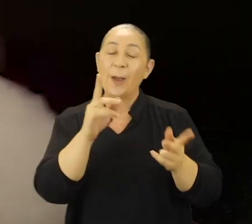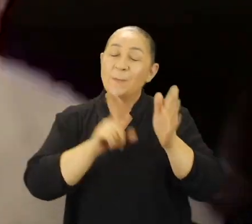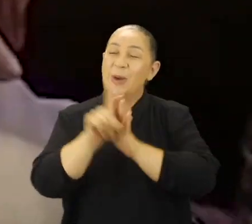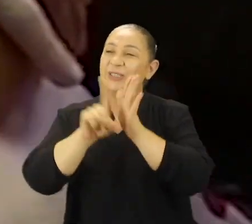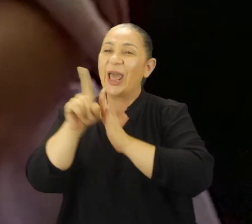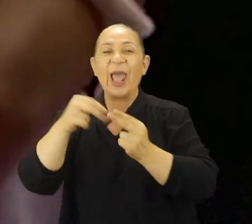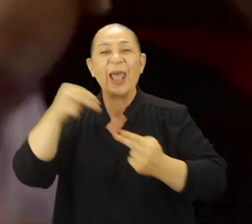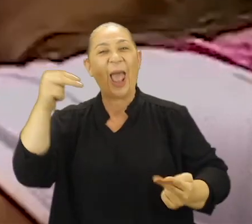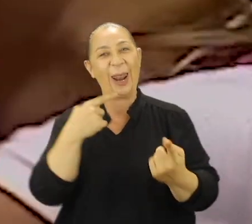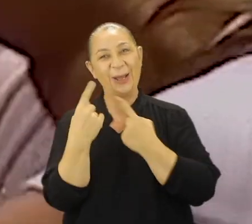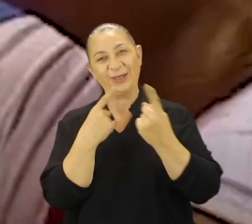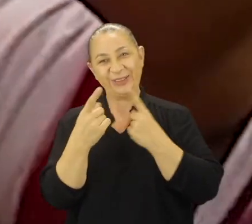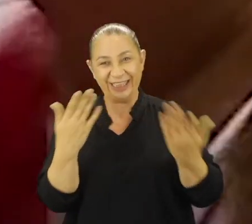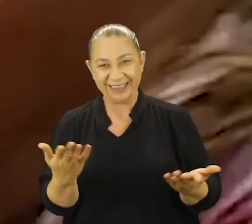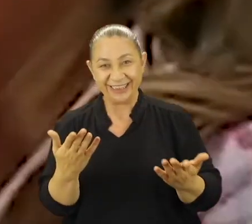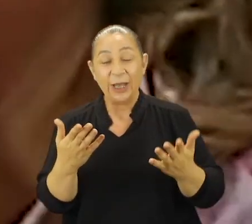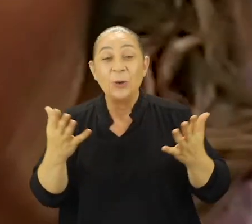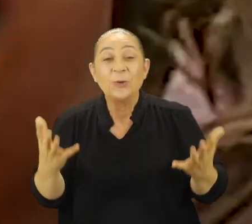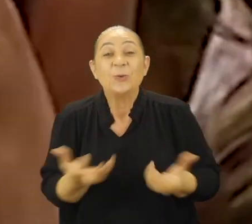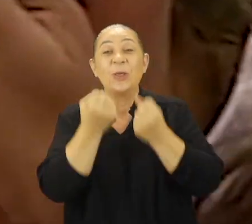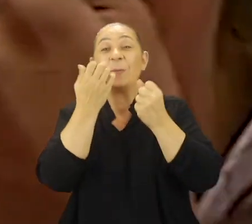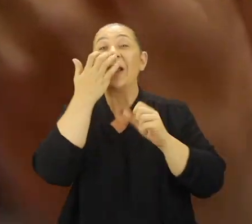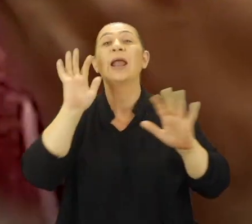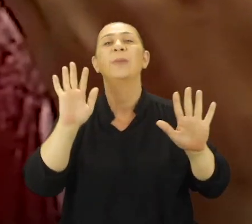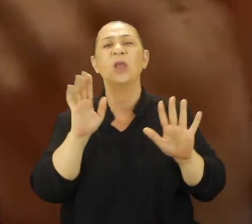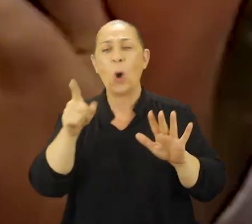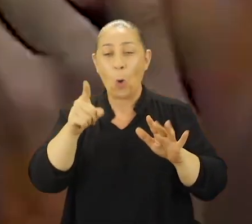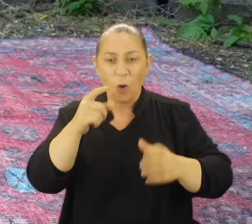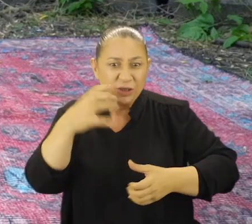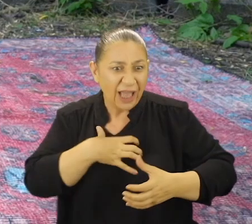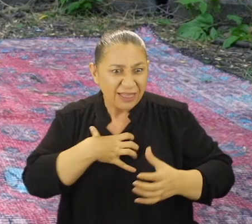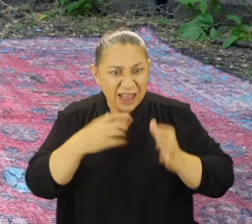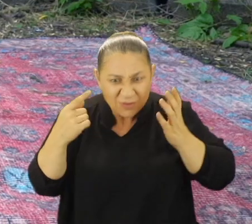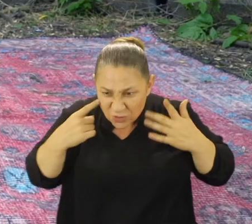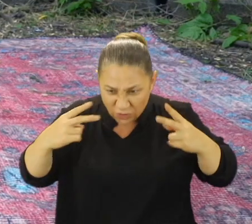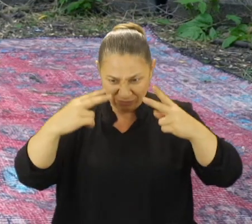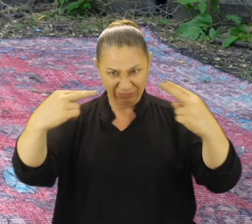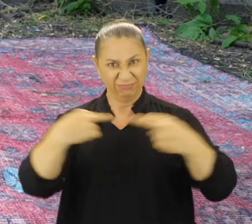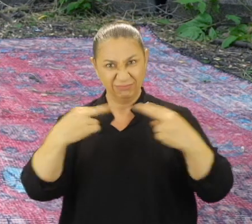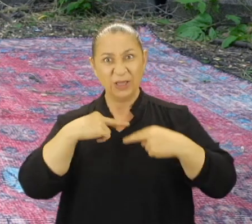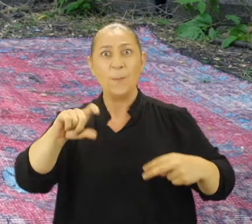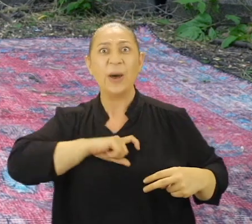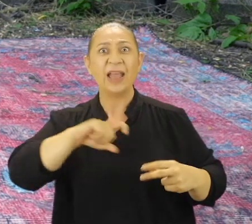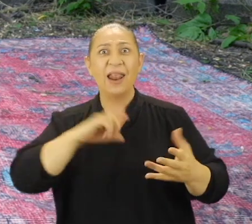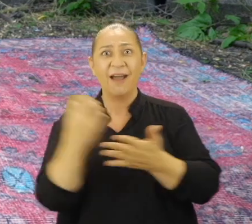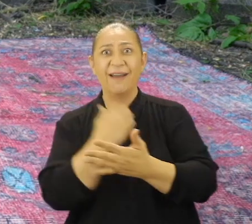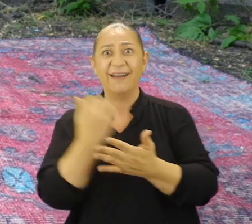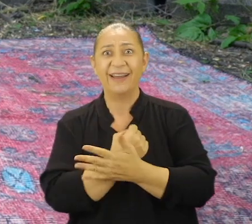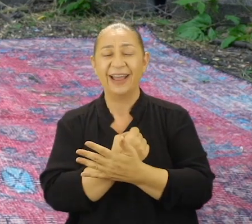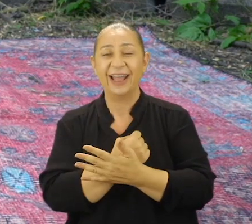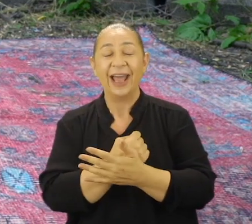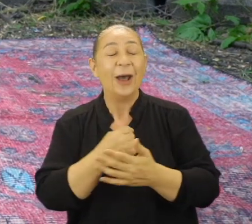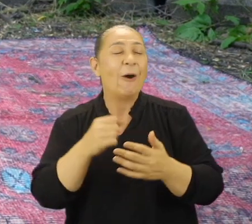İşte şimdi onların başarı hikayelerini konuşacağız. Kurtarılmayı beklemeden, o parkurlarda kendilerine yer açanlar, madalya